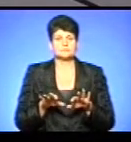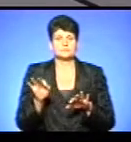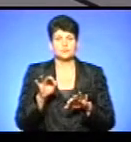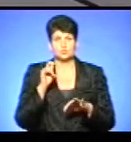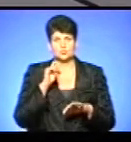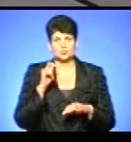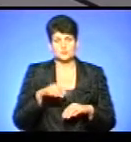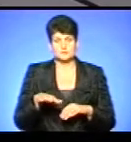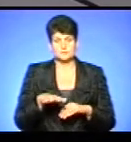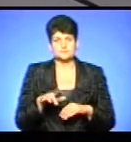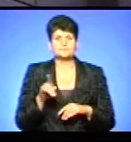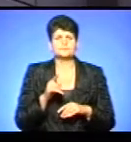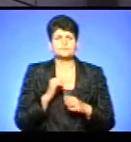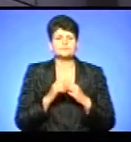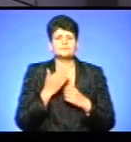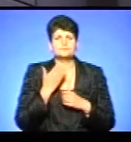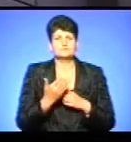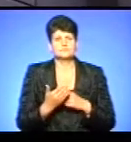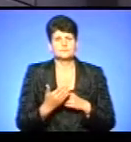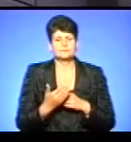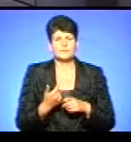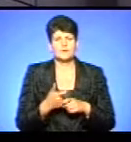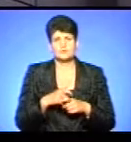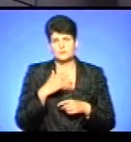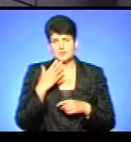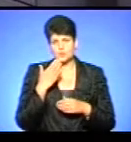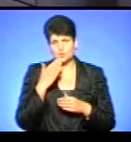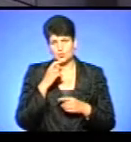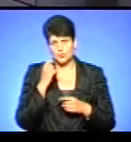Україну. При що вони найчастіше запитували вас? Дуже багато українців,